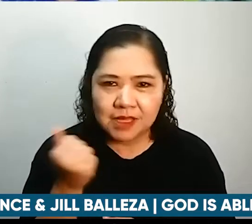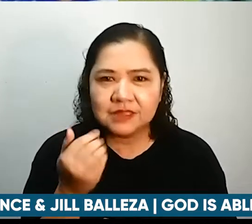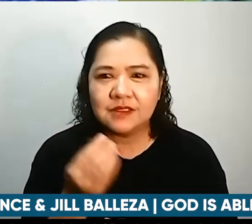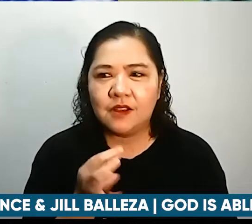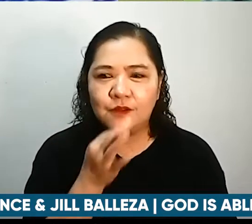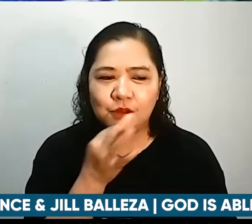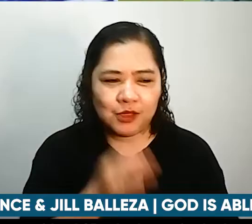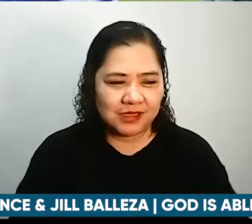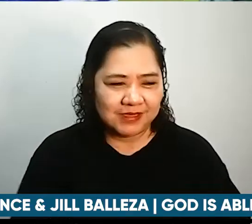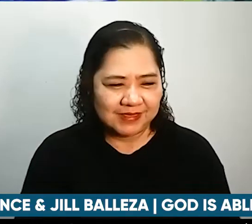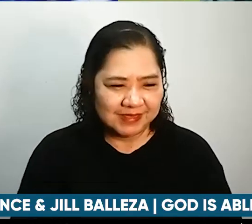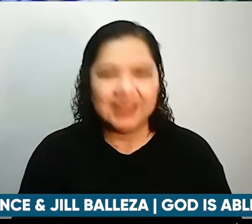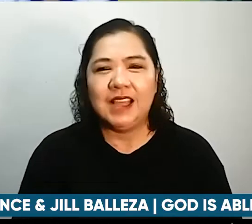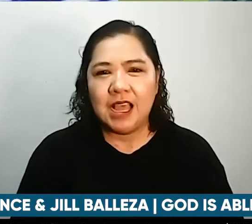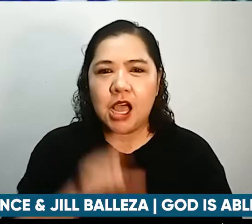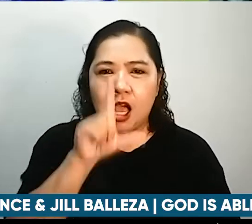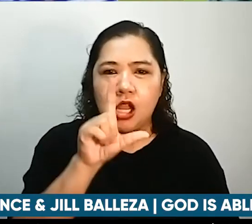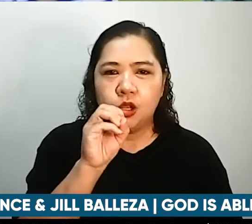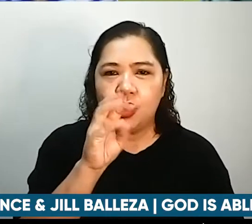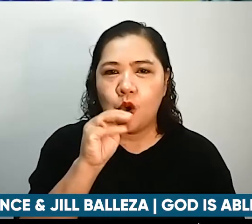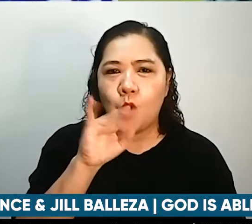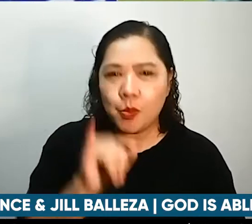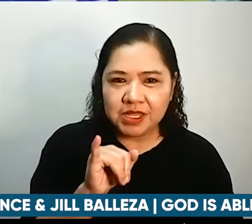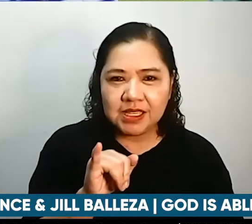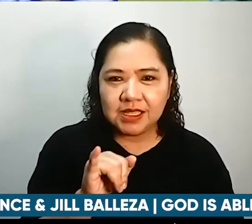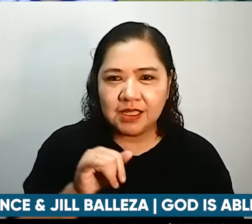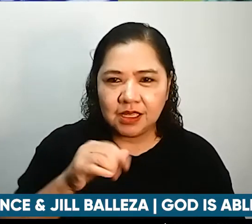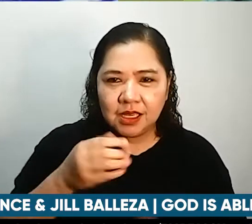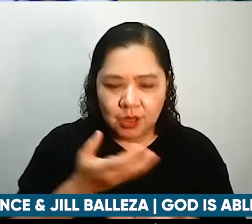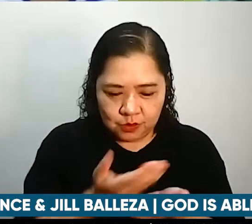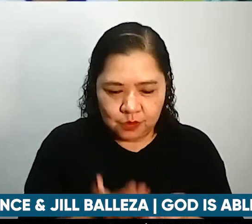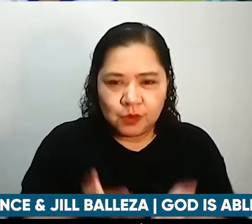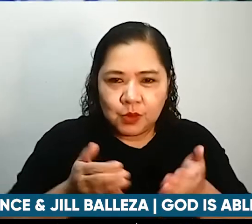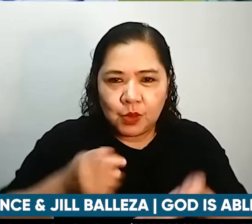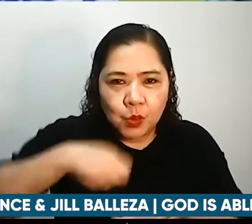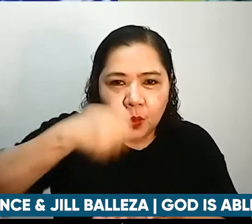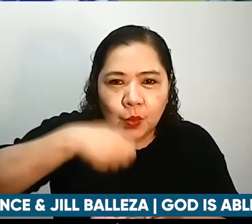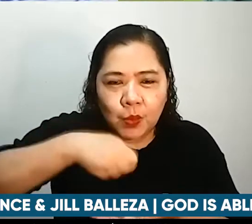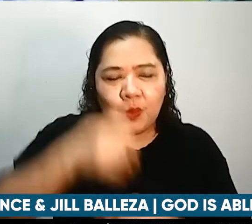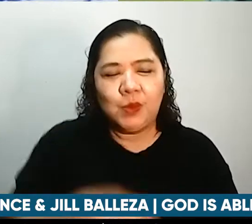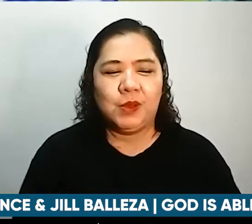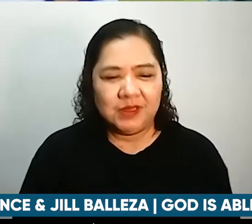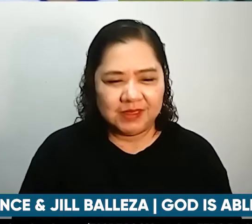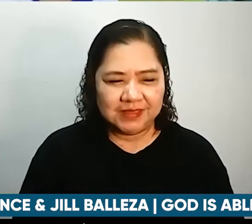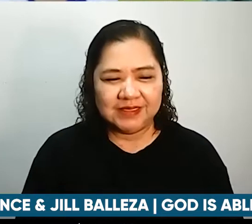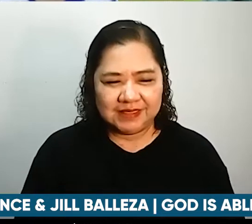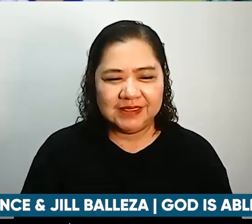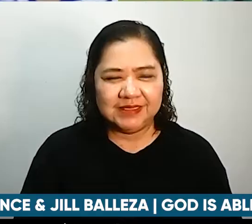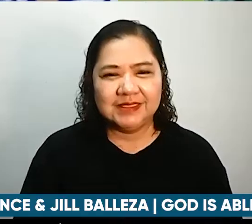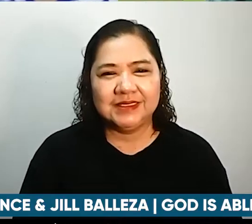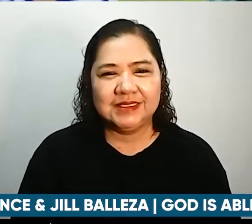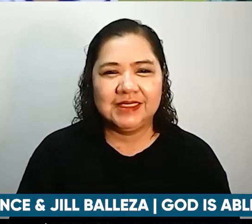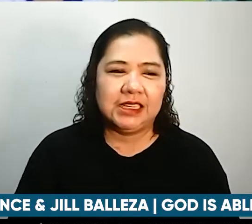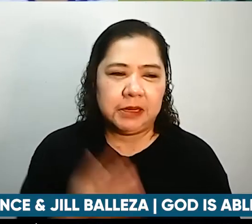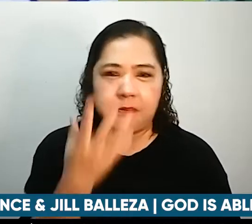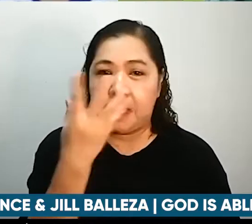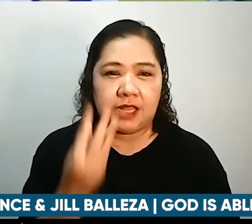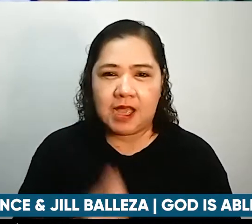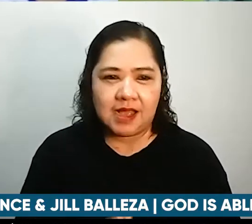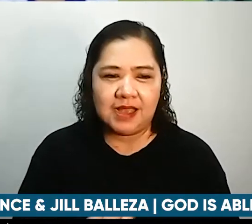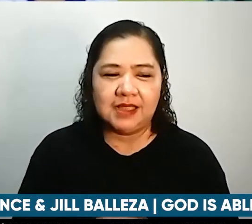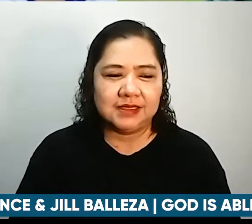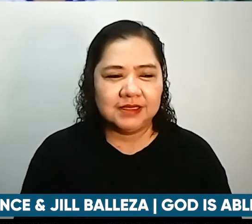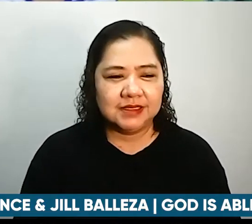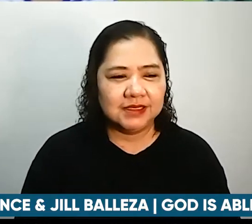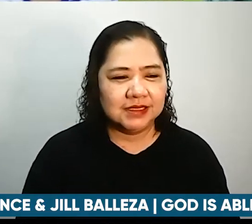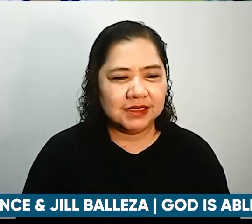Loamig. Loamigo itong Batangas po. Parinin ako. Ayan. Kapag nabisita kami dyan very very